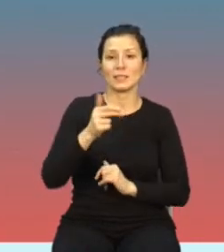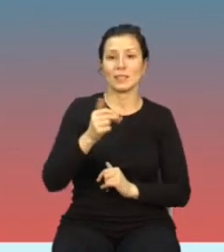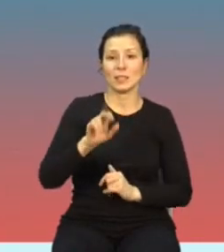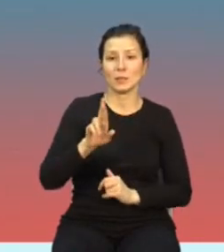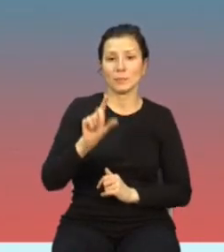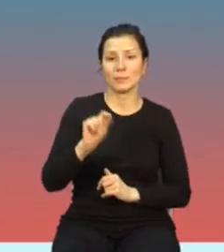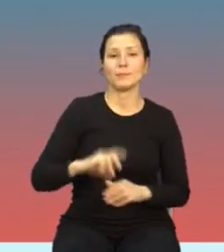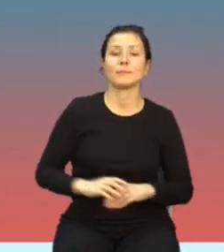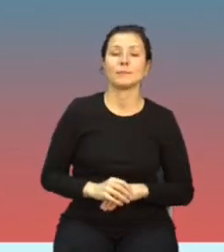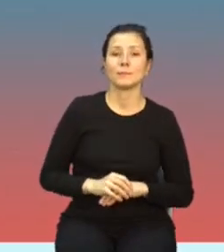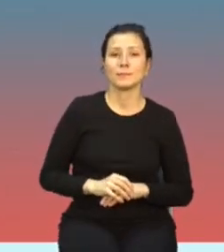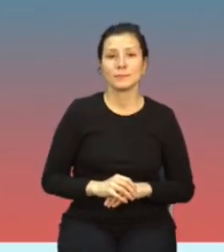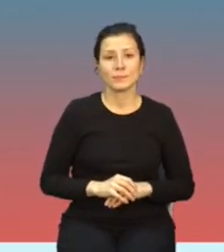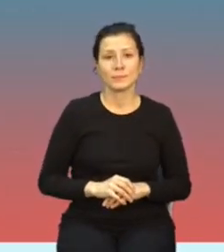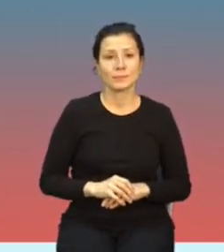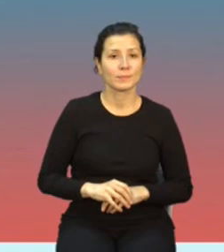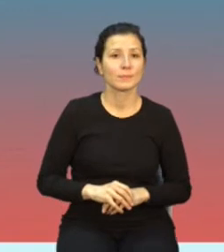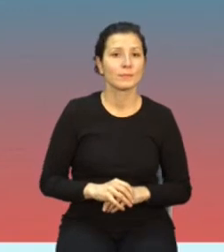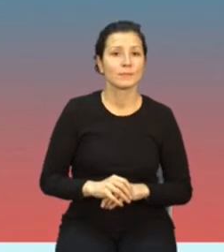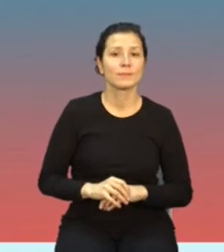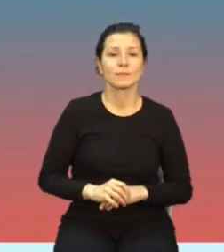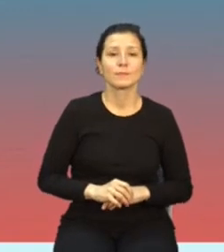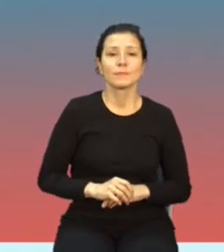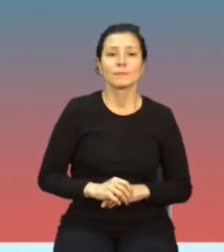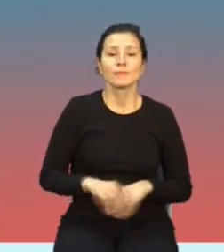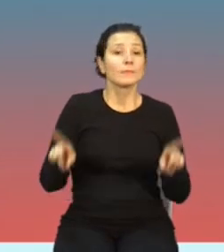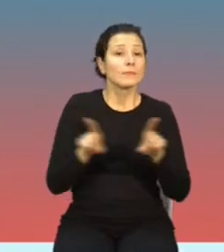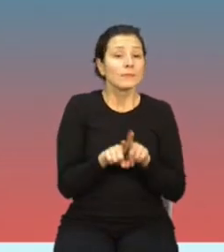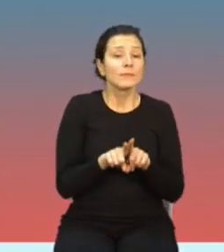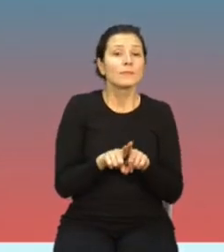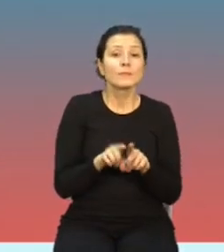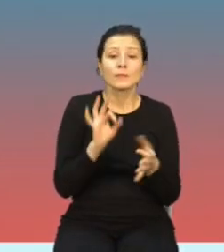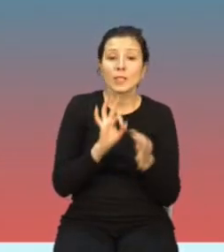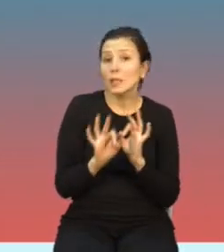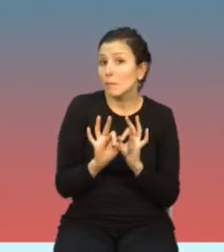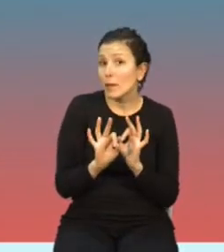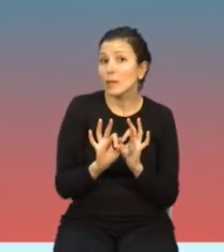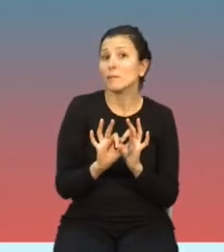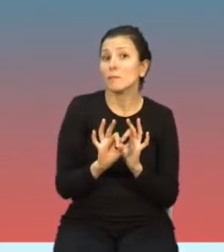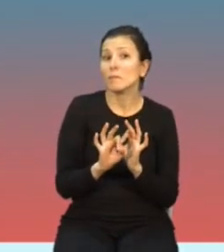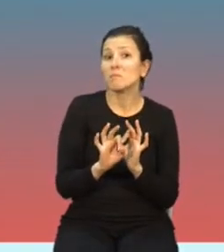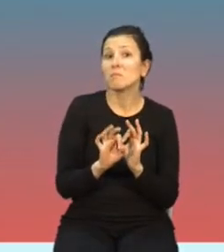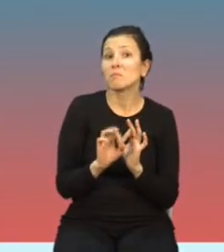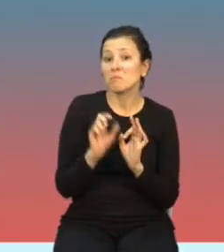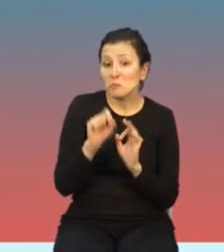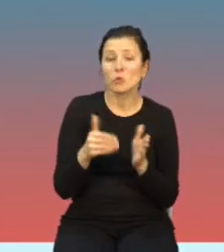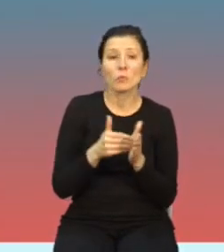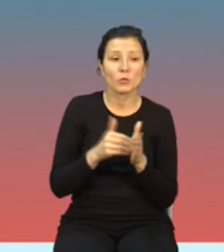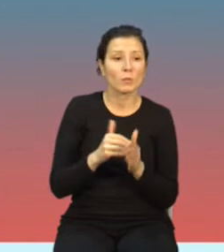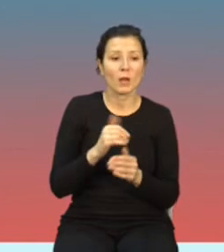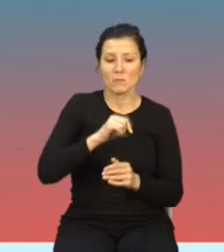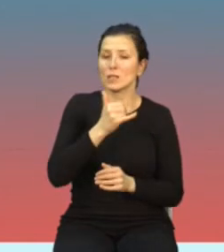gdyby zaistniała taka potrzeba, zawsze możemy przeprowadzić inspekcję.